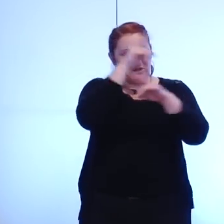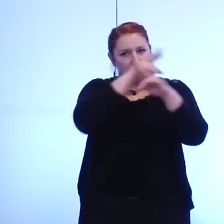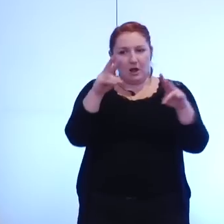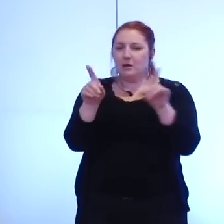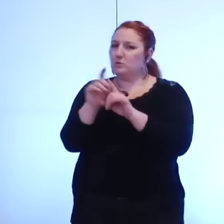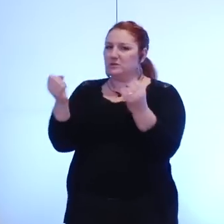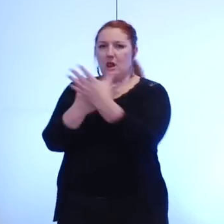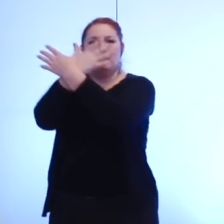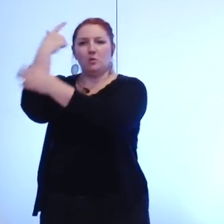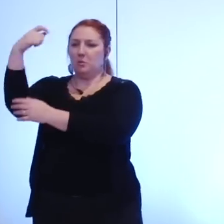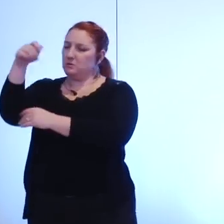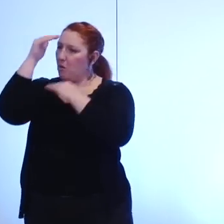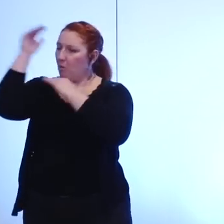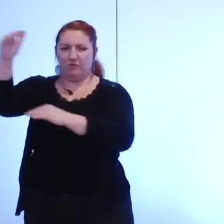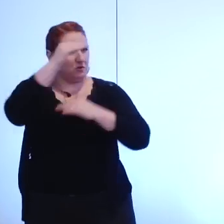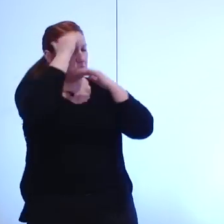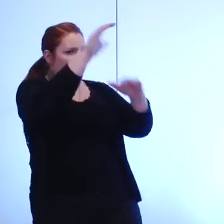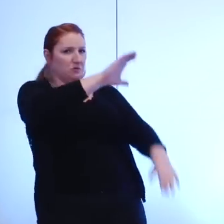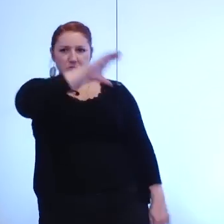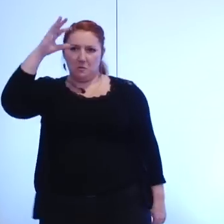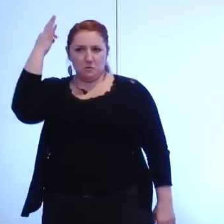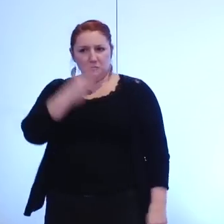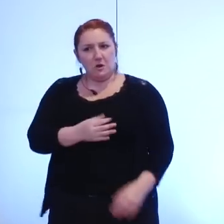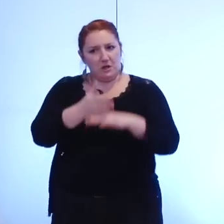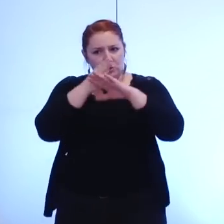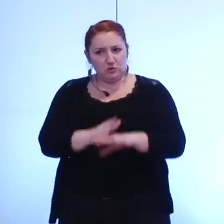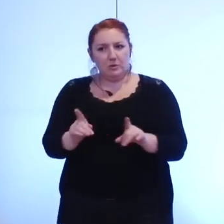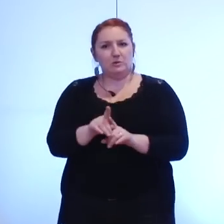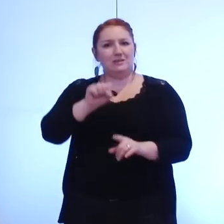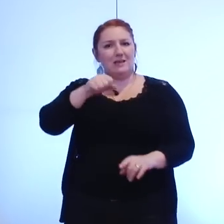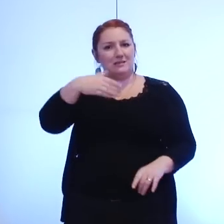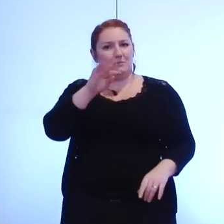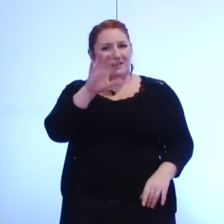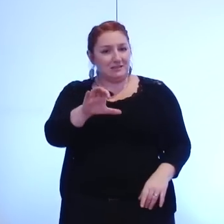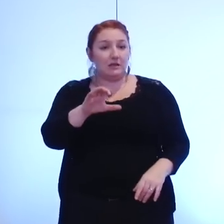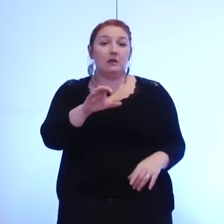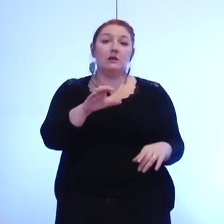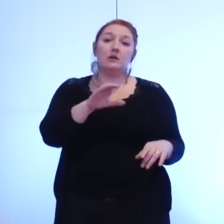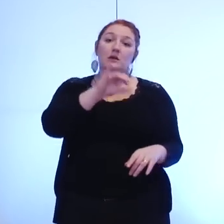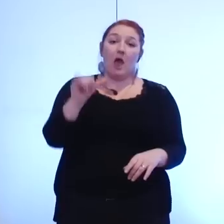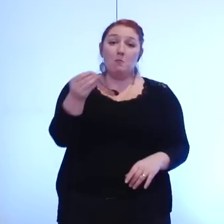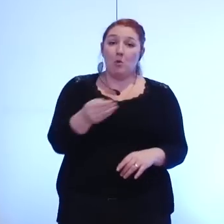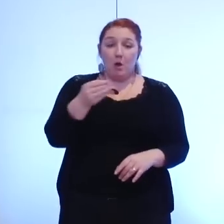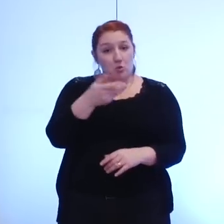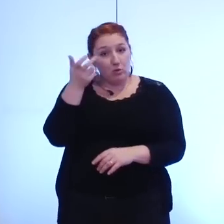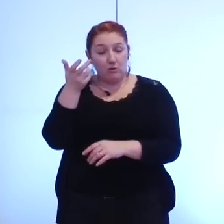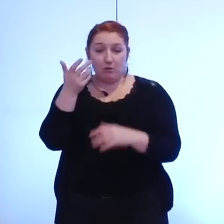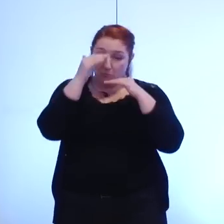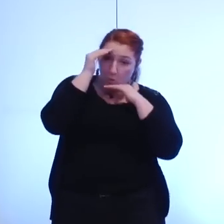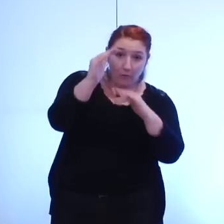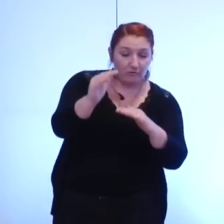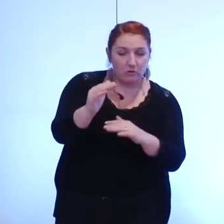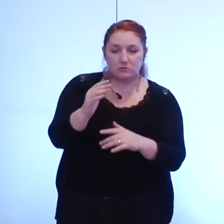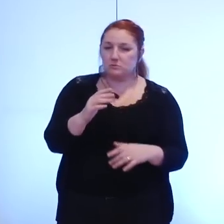celui de la métro et je l'ai dit je suis prêt à faire confiance au président du SMTC pour le faire c'est l'intérêt de nous tous ici